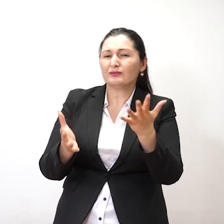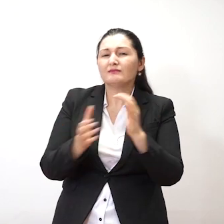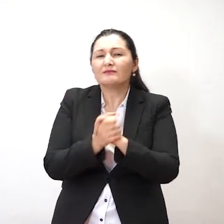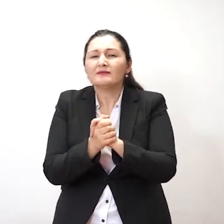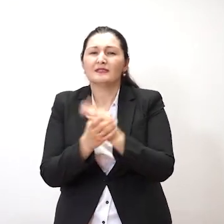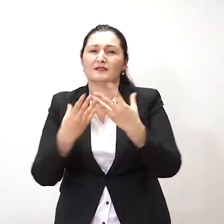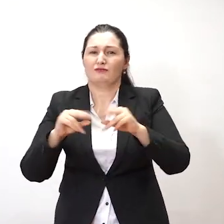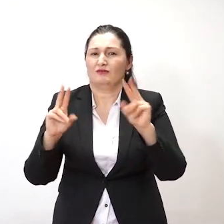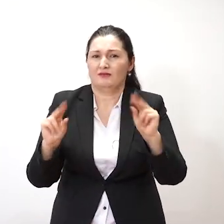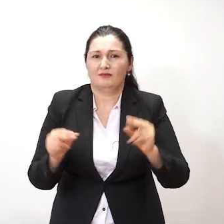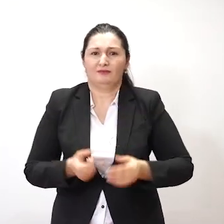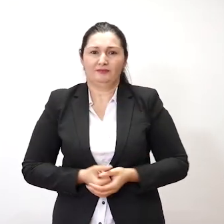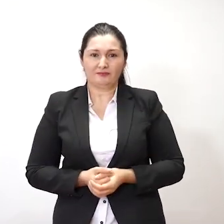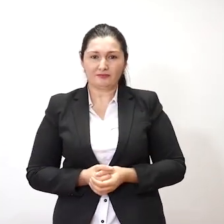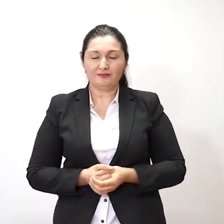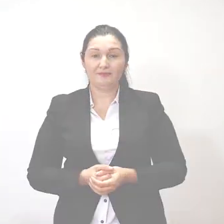کم می شود.